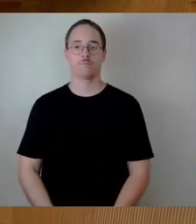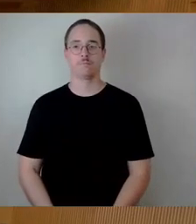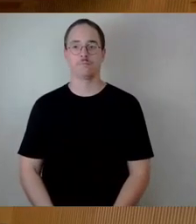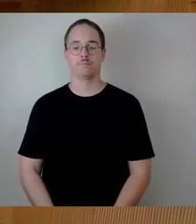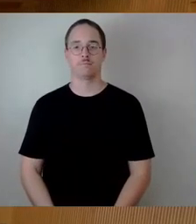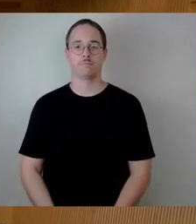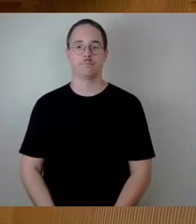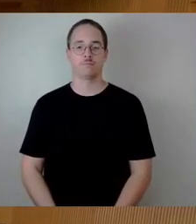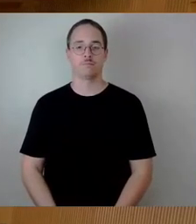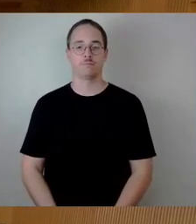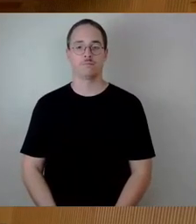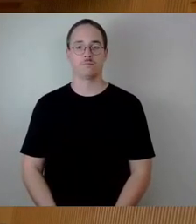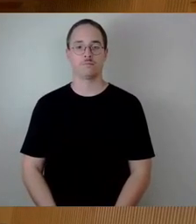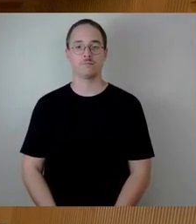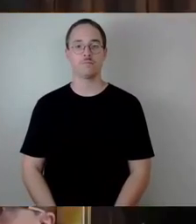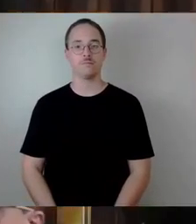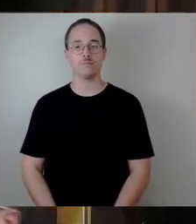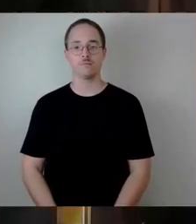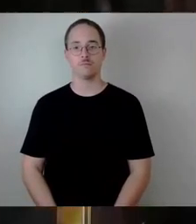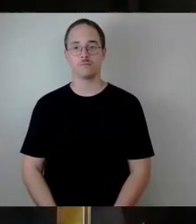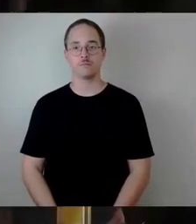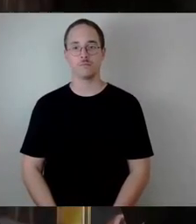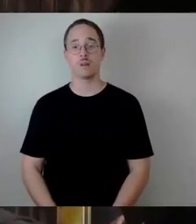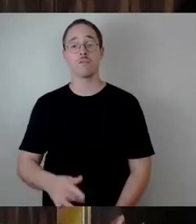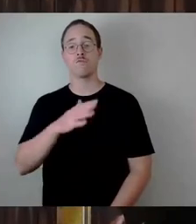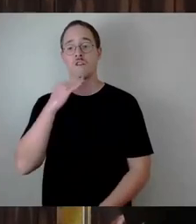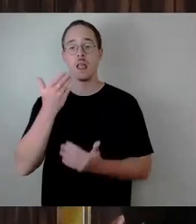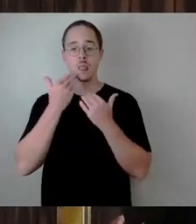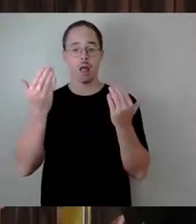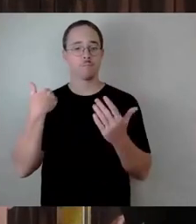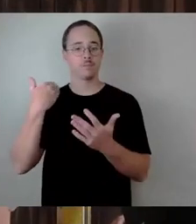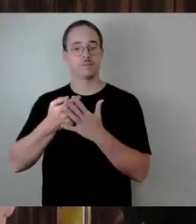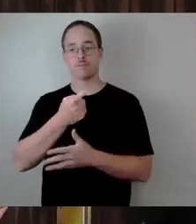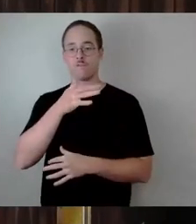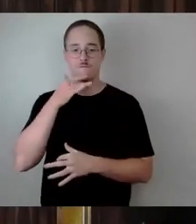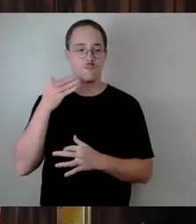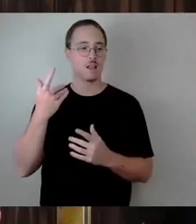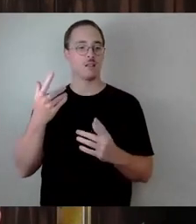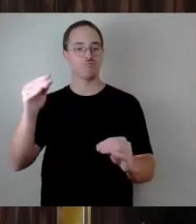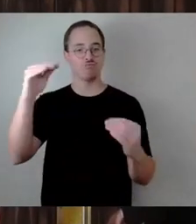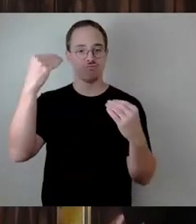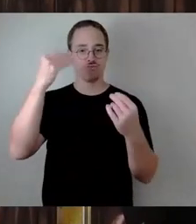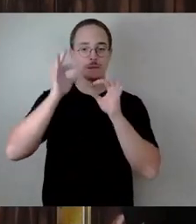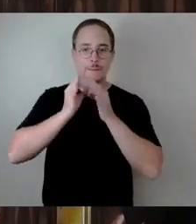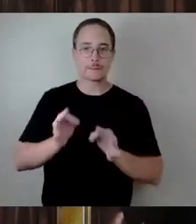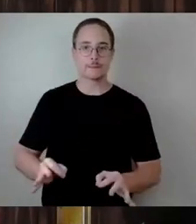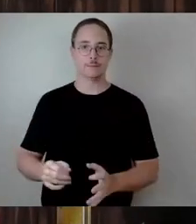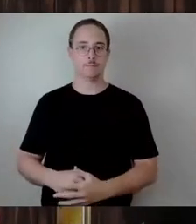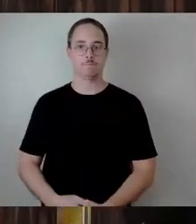Ja, vielen Dank für die bisherigen ausführlichen Auskünfte. Also wir haben ja jetzt gelernt,